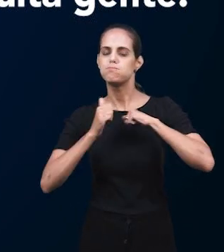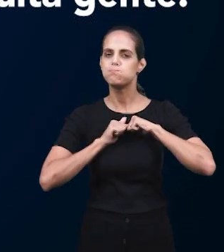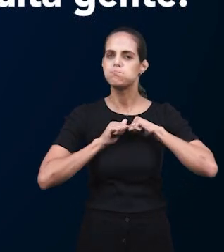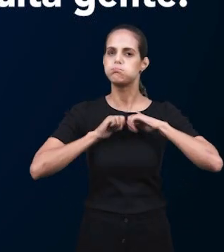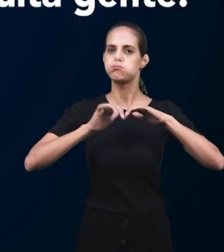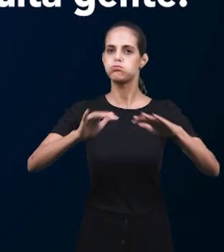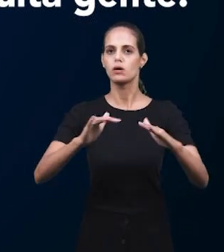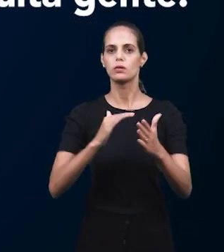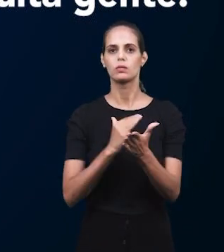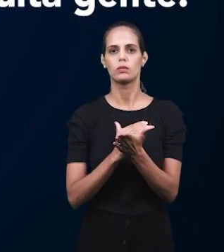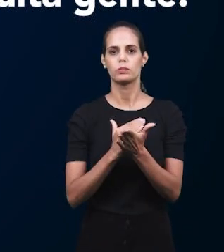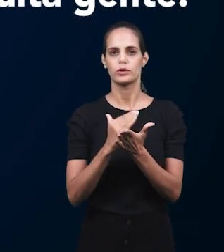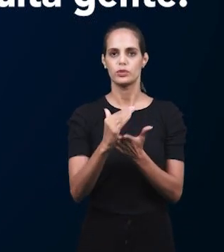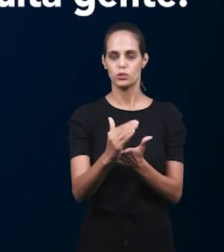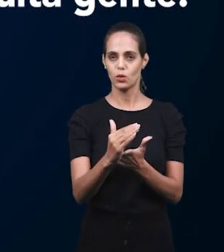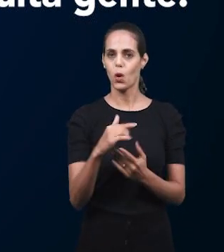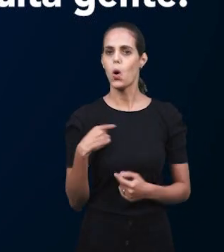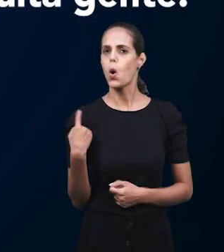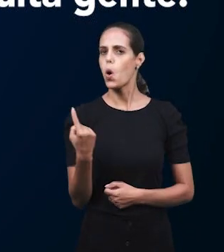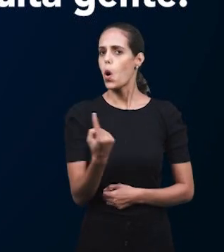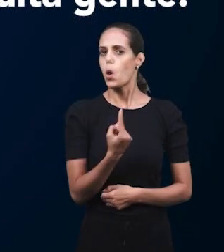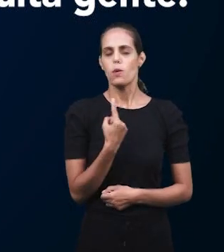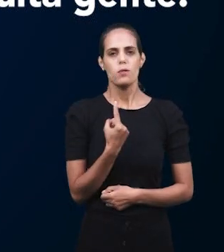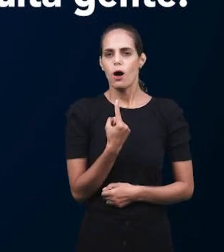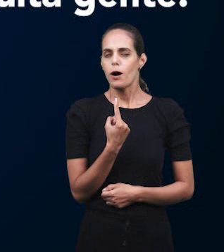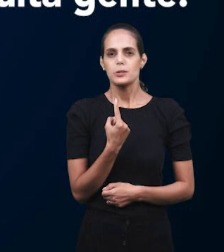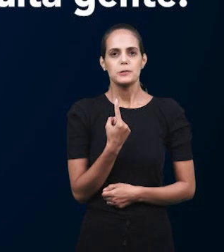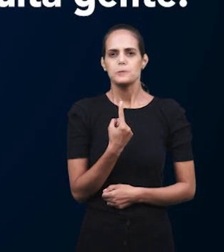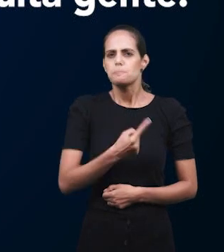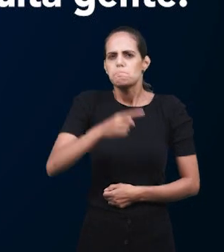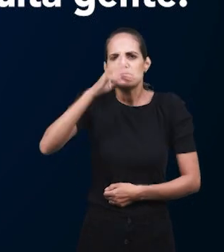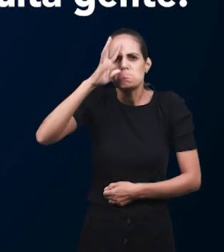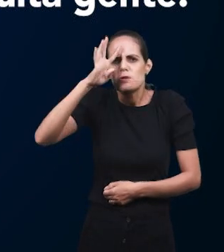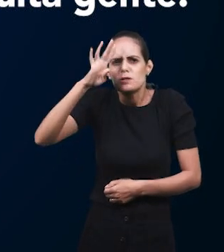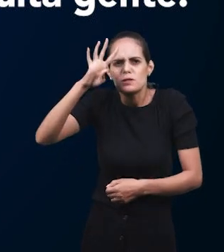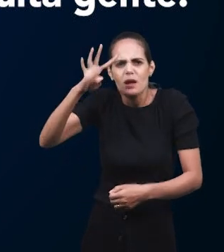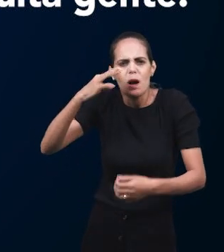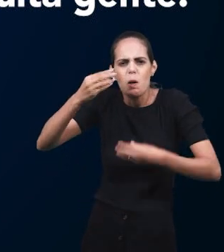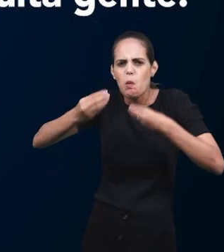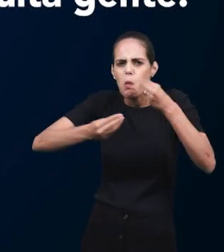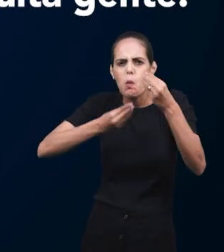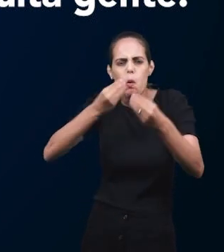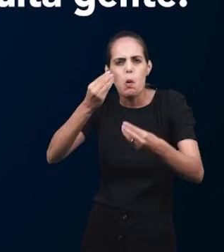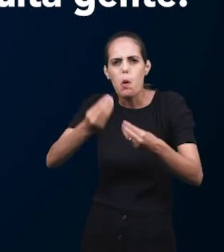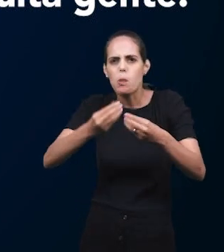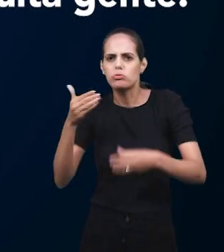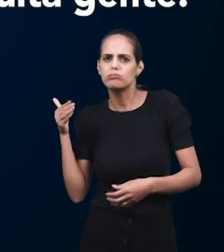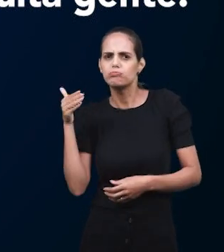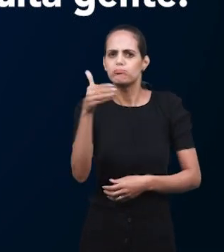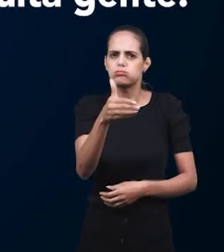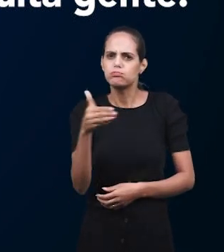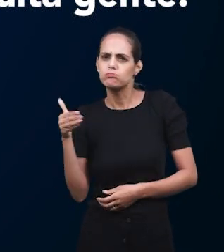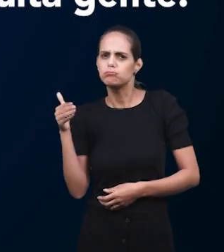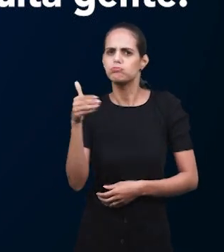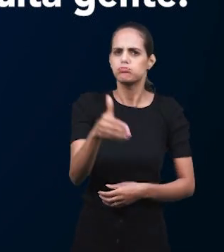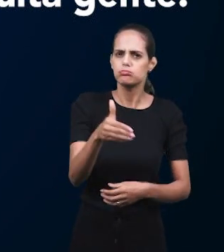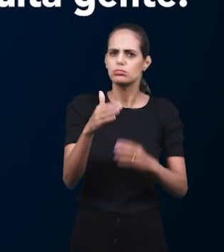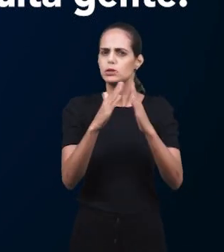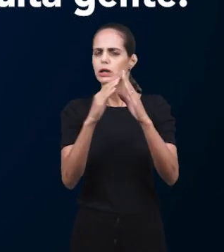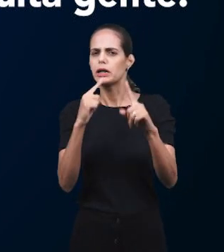Когда началась пандемия, мы не могли собираться в церкви. И тогда Бог показал